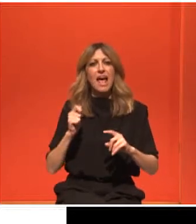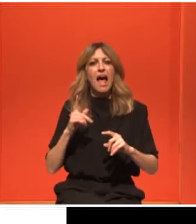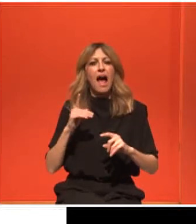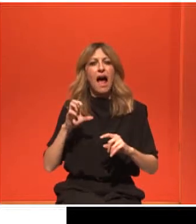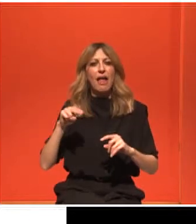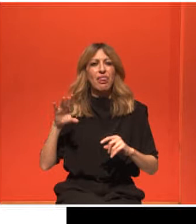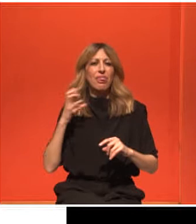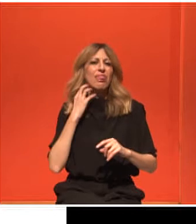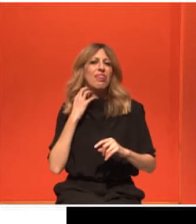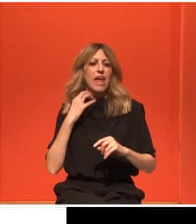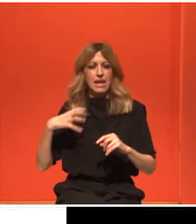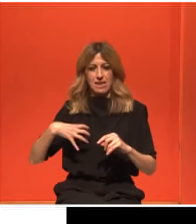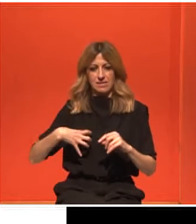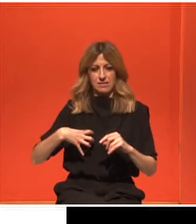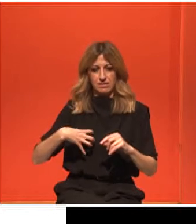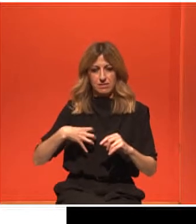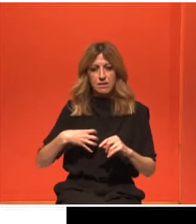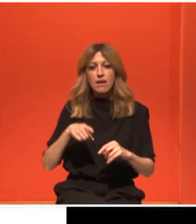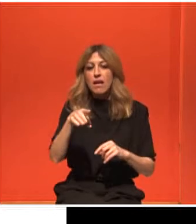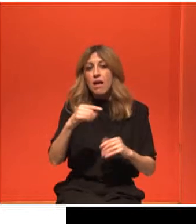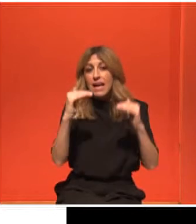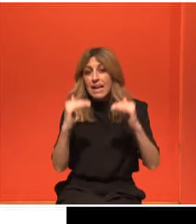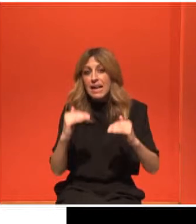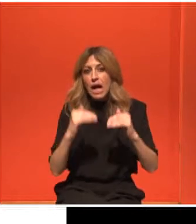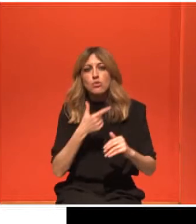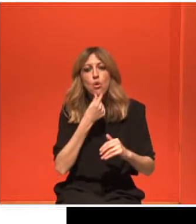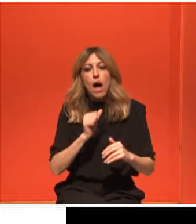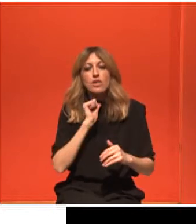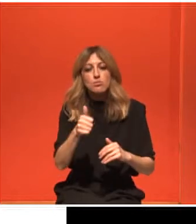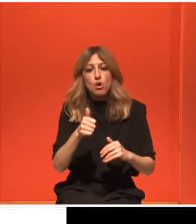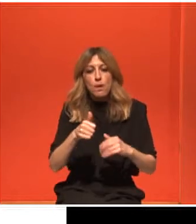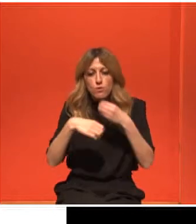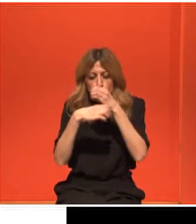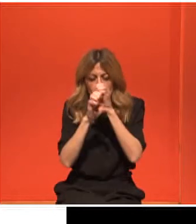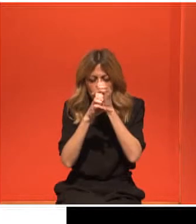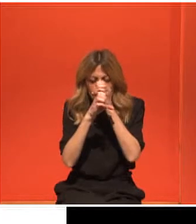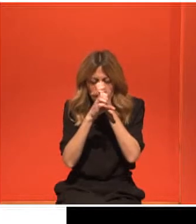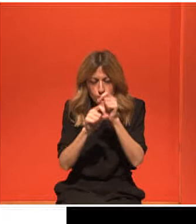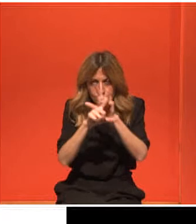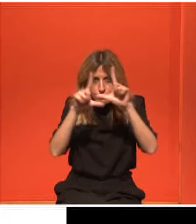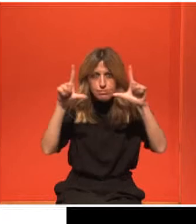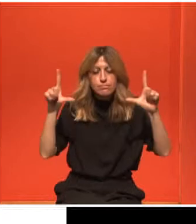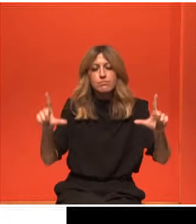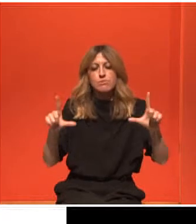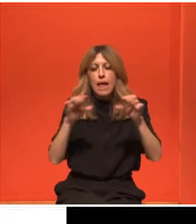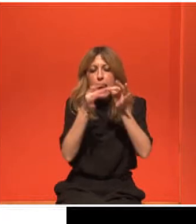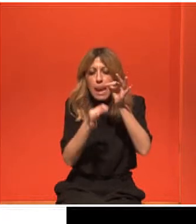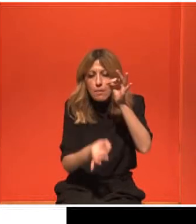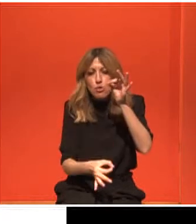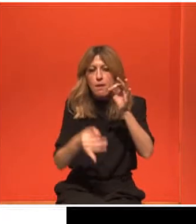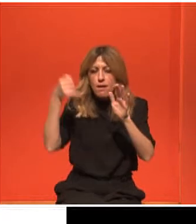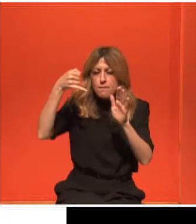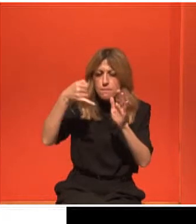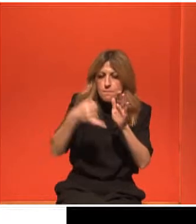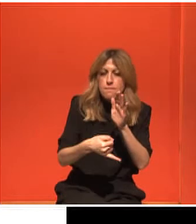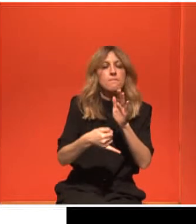φωτογραφία την ασπρόμαυρη, μία φωτογραφία από μικροσκόπιο, που δείχνει ποια είναι η δομή της πορολοβιακής μονάδας. Εκεί μέσα σε αυτή τη